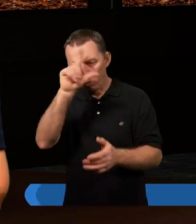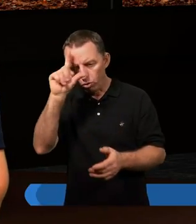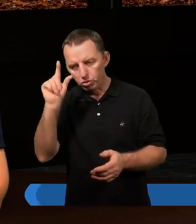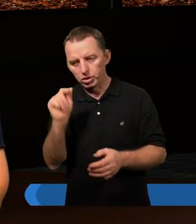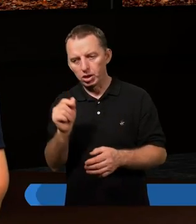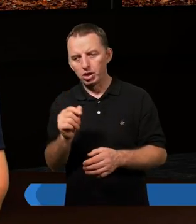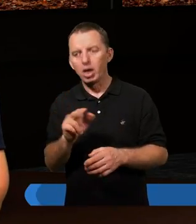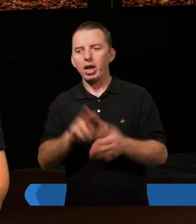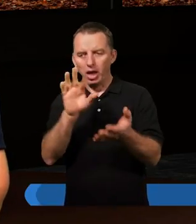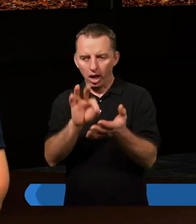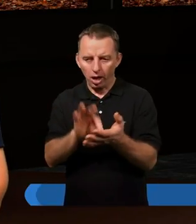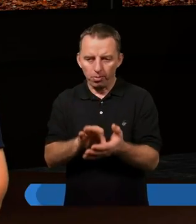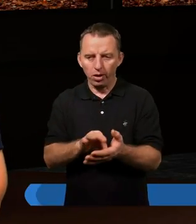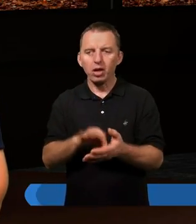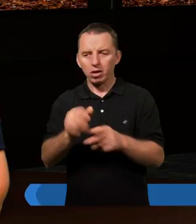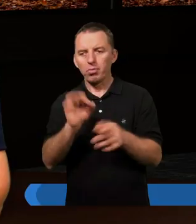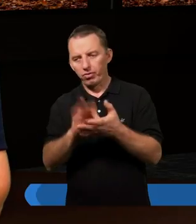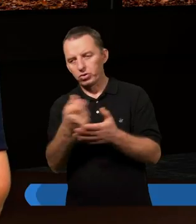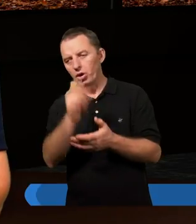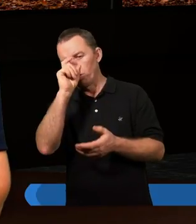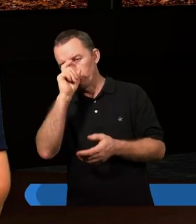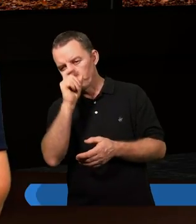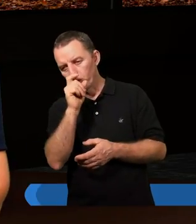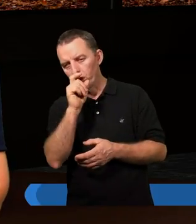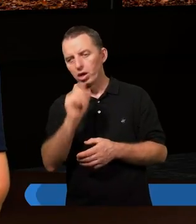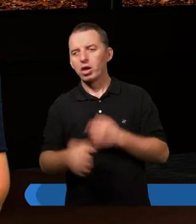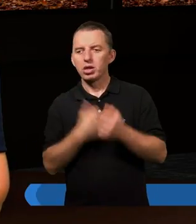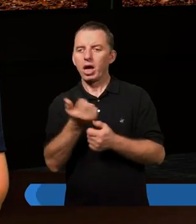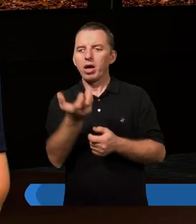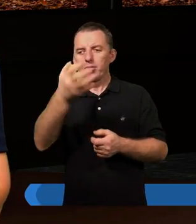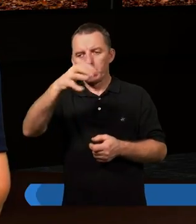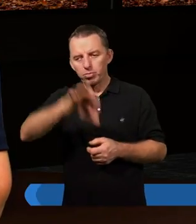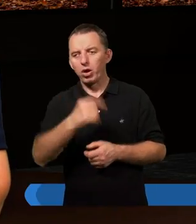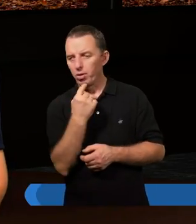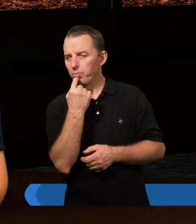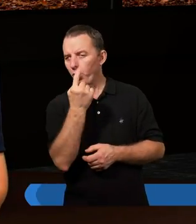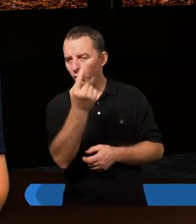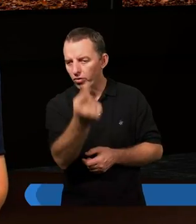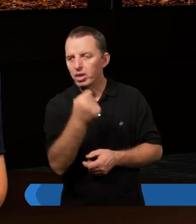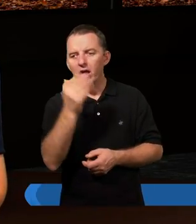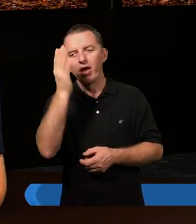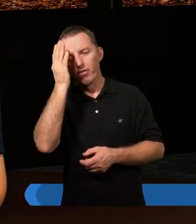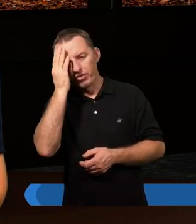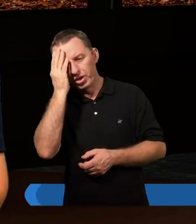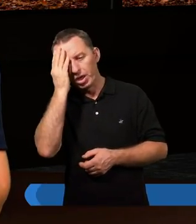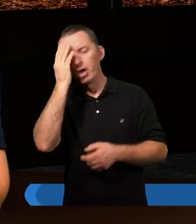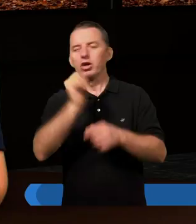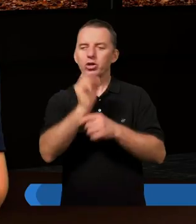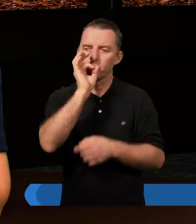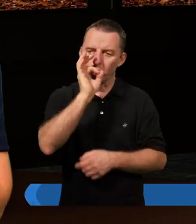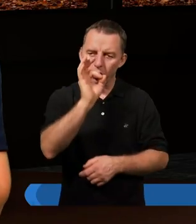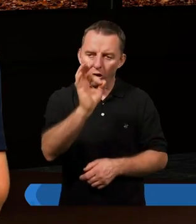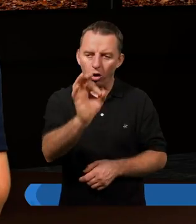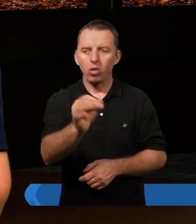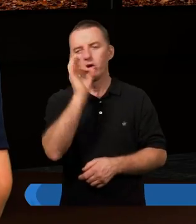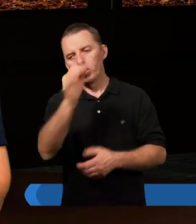tam na pewno zauważymy, co jest złe, ale żeby jakiemuś zborowi tak powiedzieć, że ja wiem, że wy na pewno jesteście dobrzy,